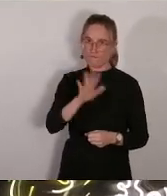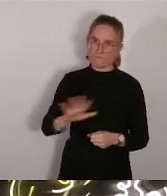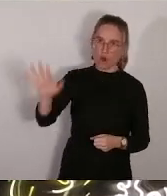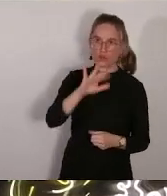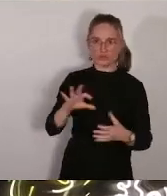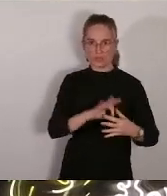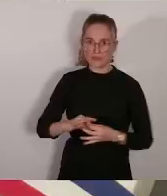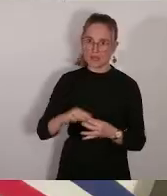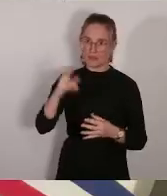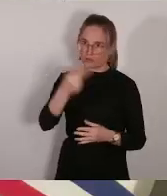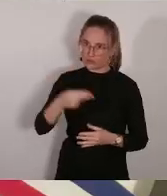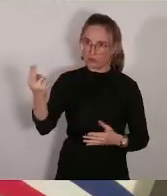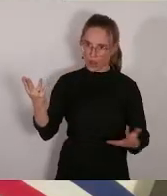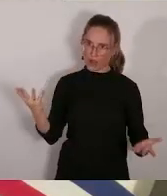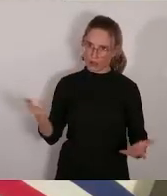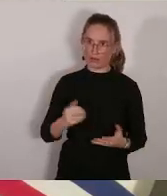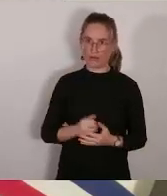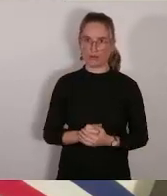bon